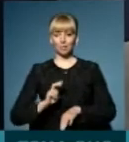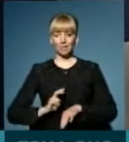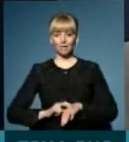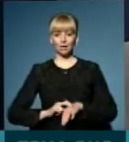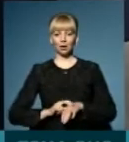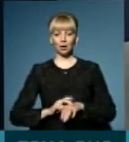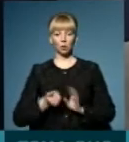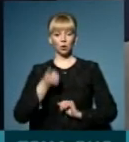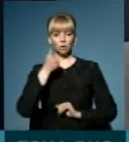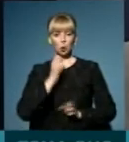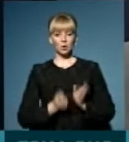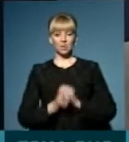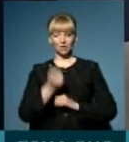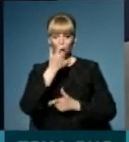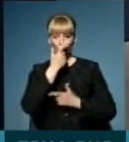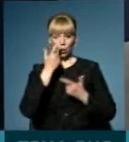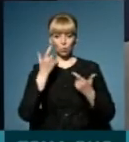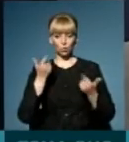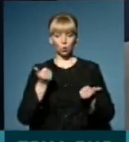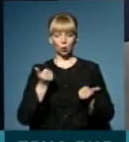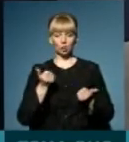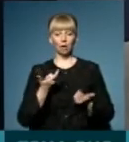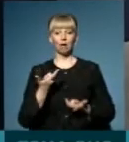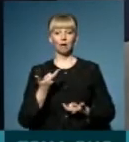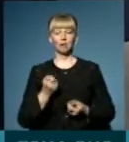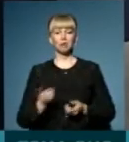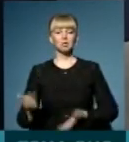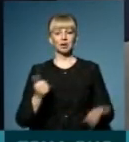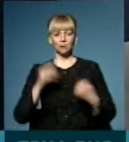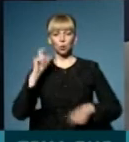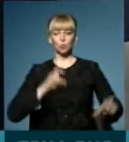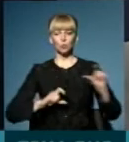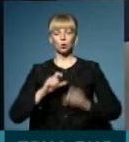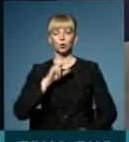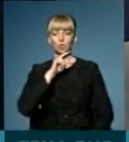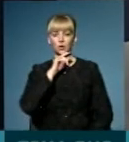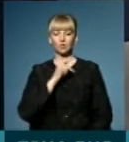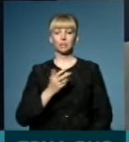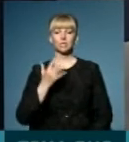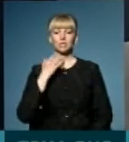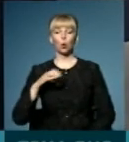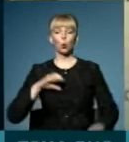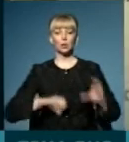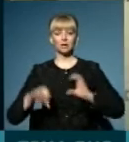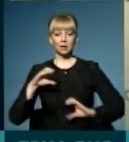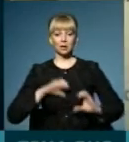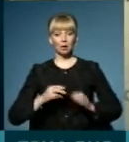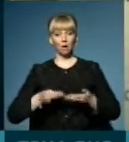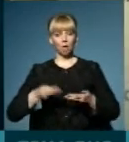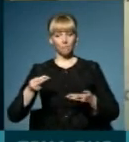Буквально вчора з'явилися оголошення, де закликали студентів Чернівецького національного університету